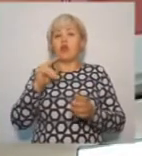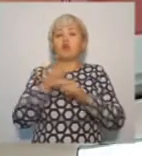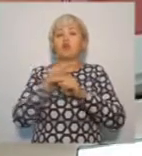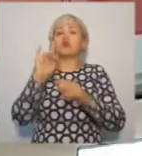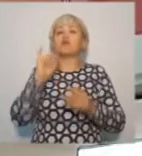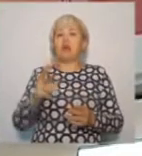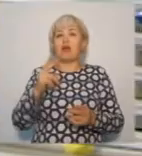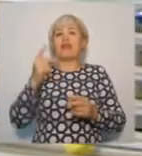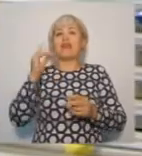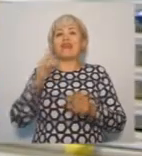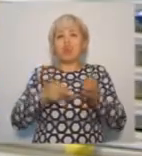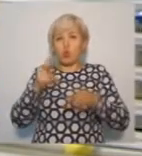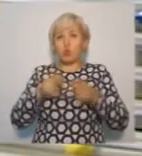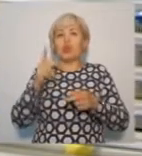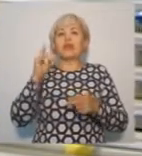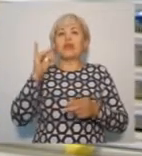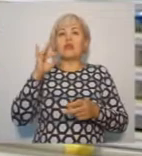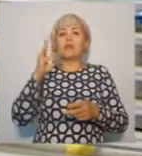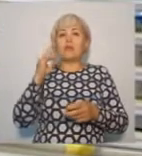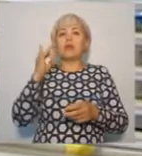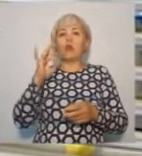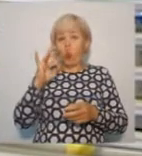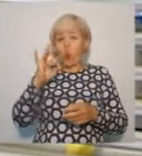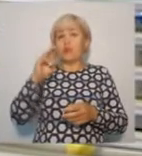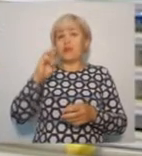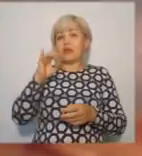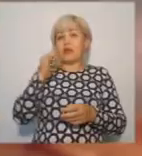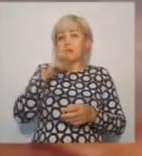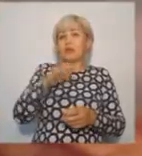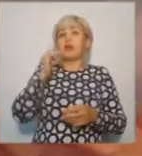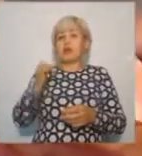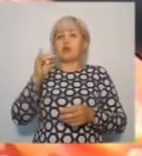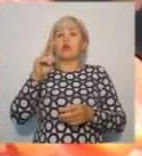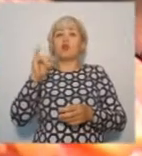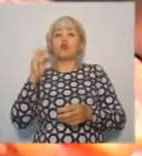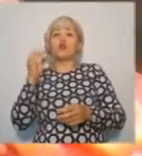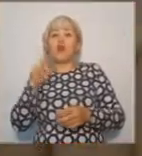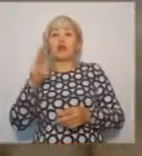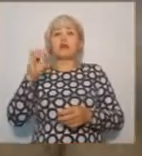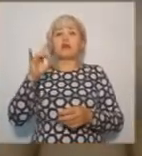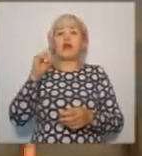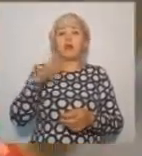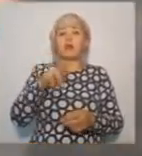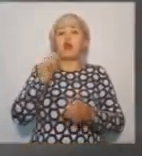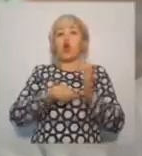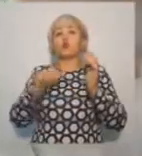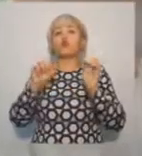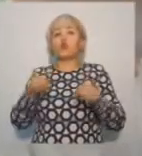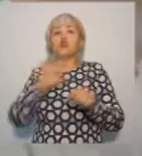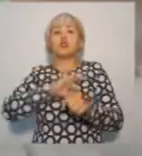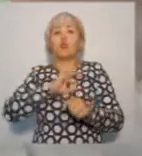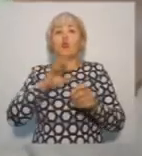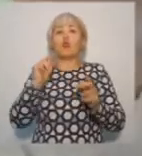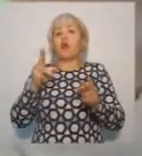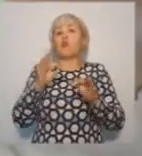радио. Она же лучевая терапия. Каждый может использоваться как по отдельности, так и совместно с другими. Тактика лечения каждого пациента